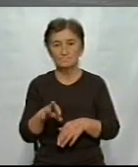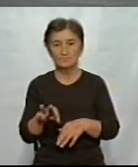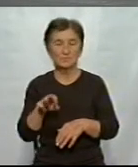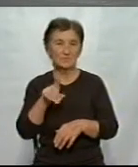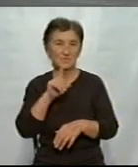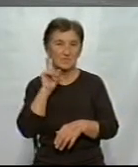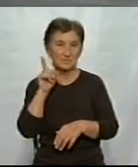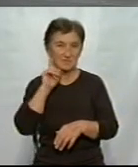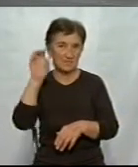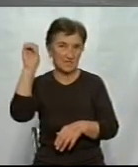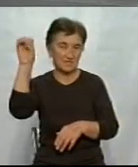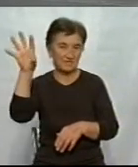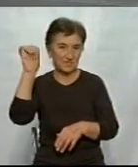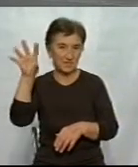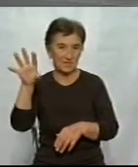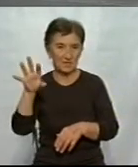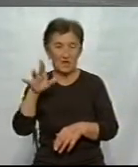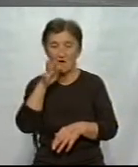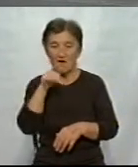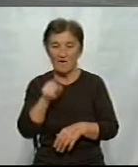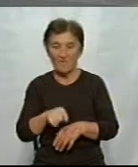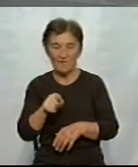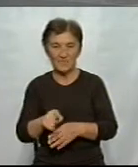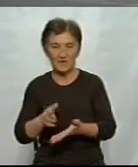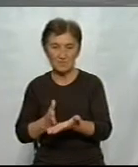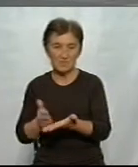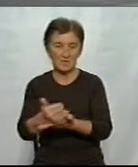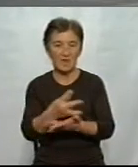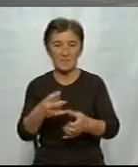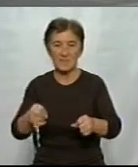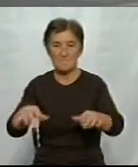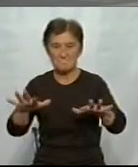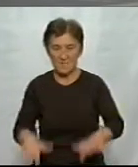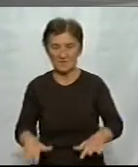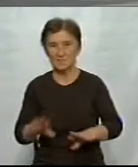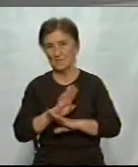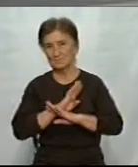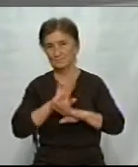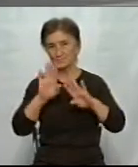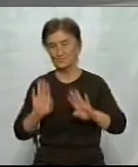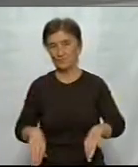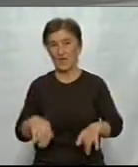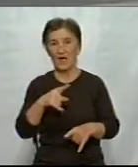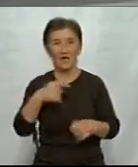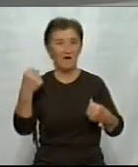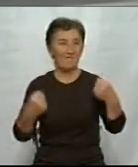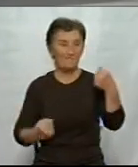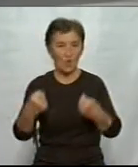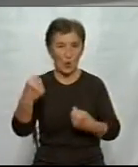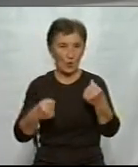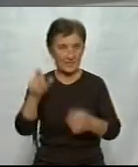зелений сигнал світофора. В результаті наїзду пішохід загинуло на місці пригоди. На даний час водій